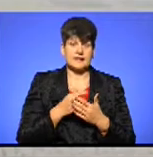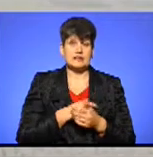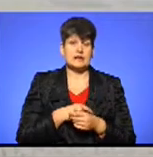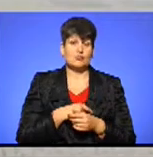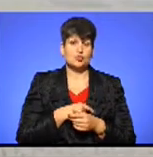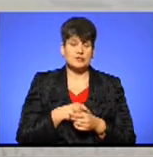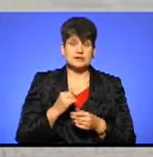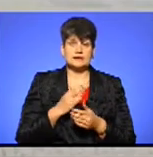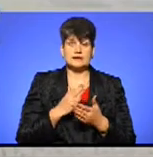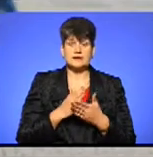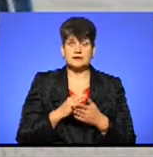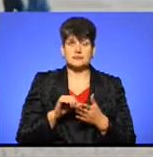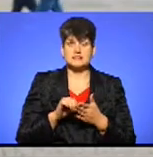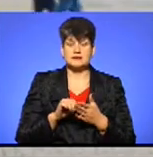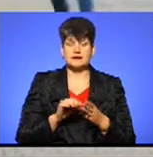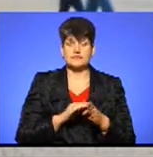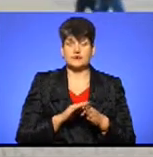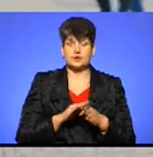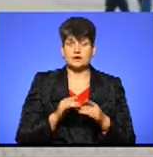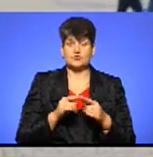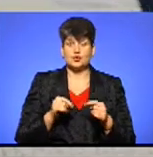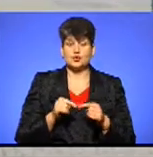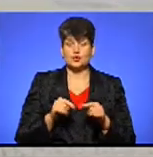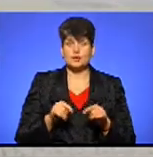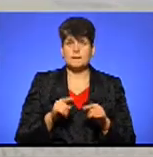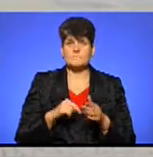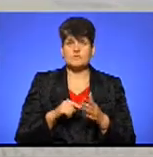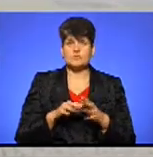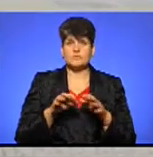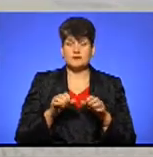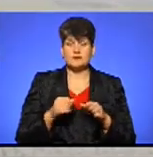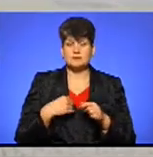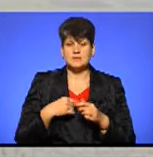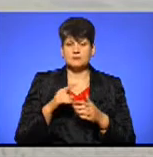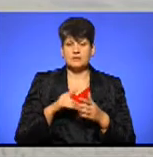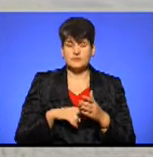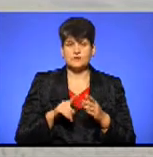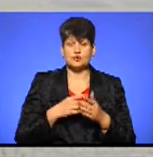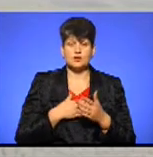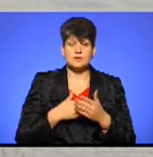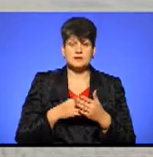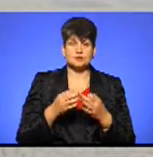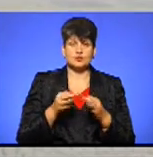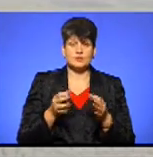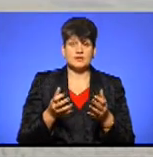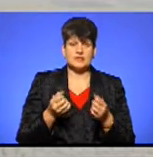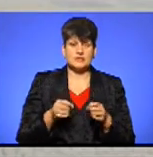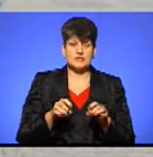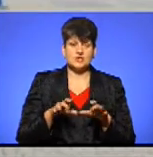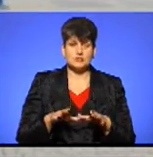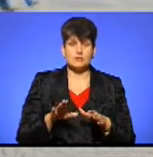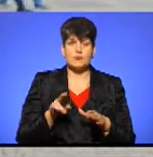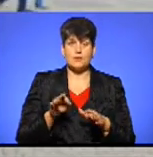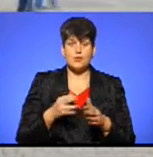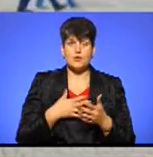і є представники виконавчого органу міської влади. Ми сподіваємося, що громадськість допустять до прийняття рішень по громадському